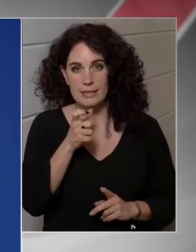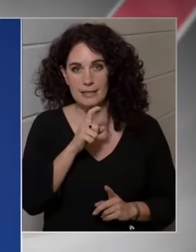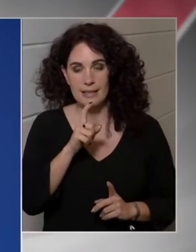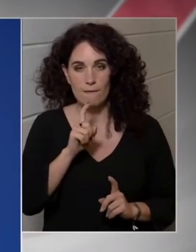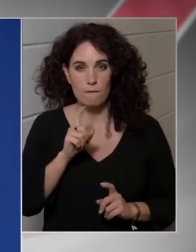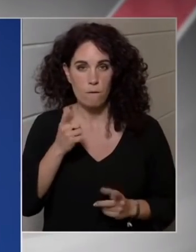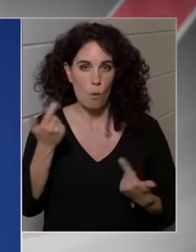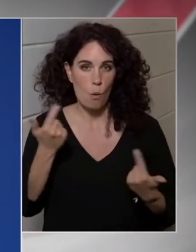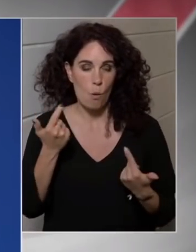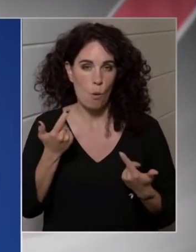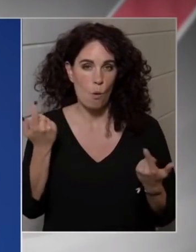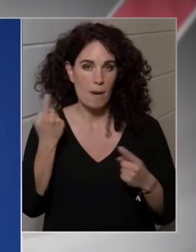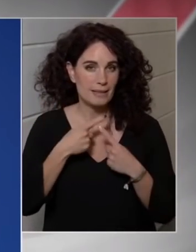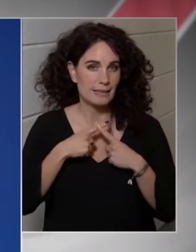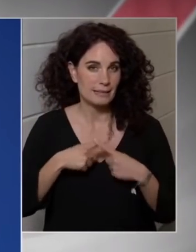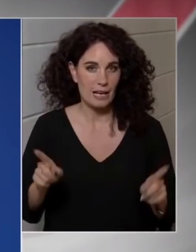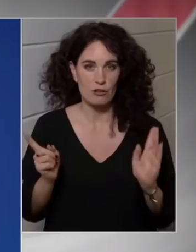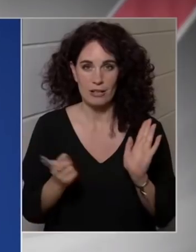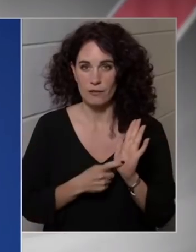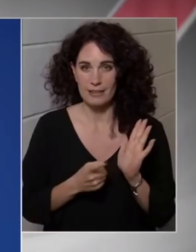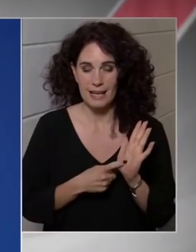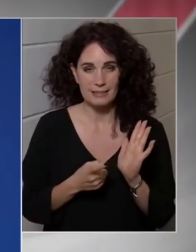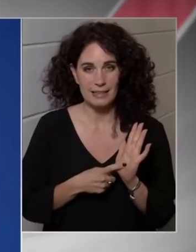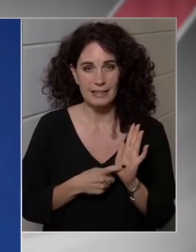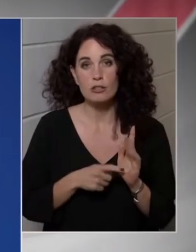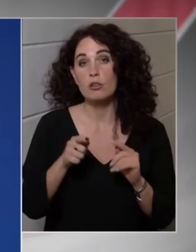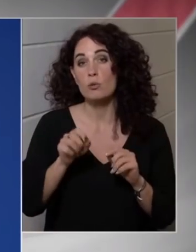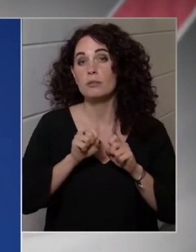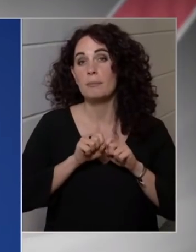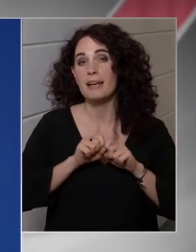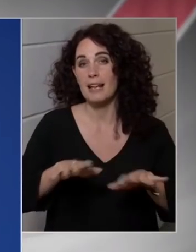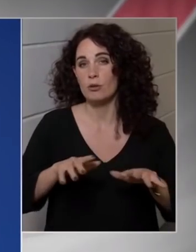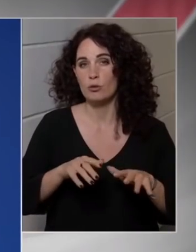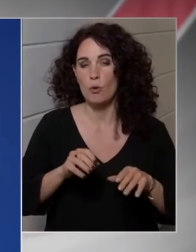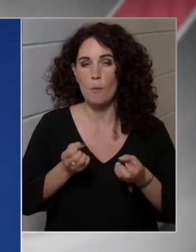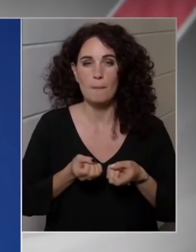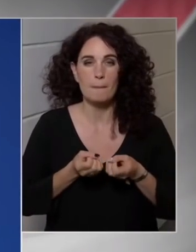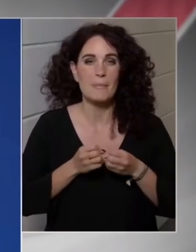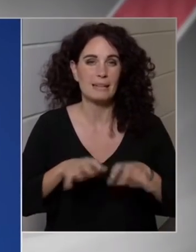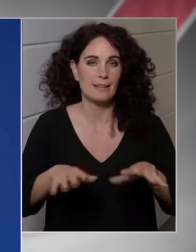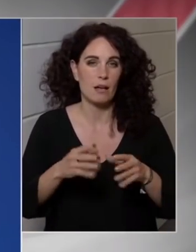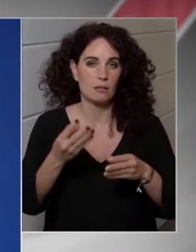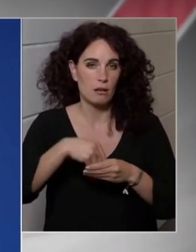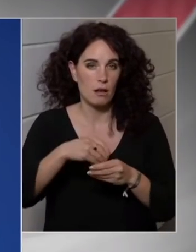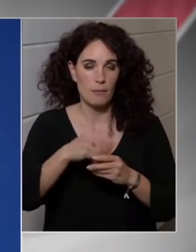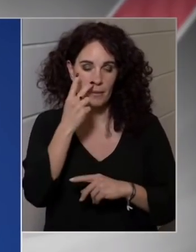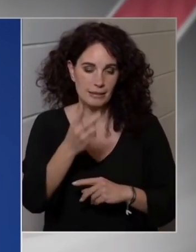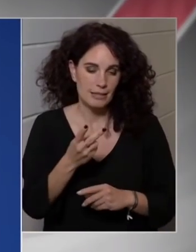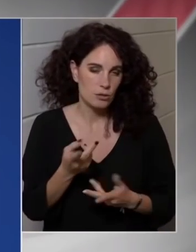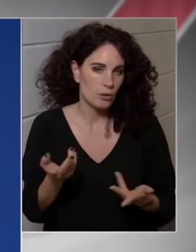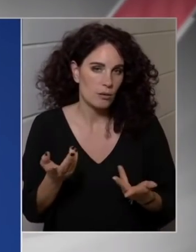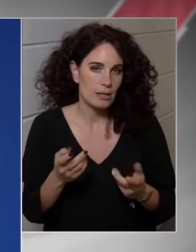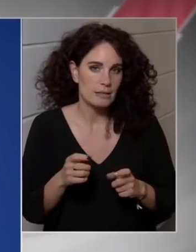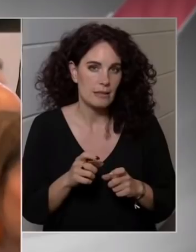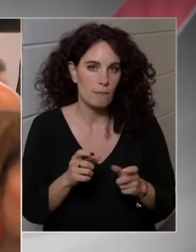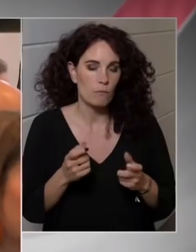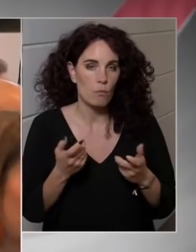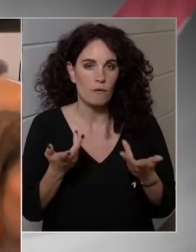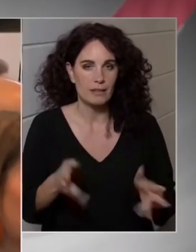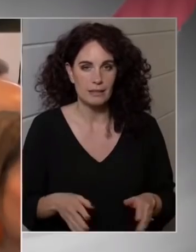követelték, és ha megnézzük az ott megjelnő médiatartalmakat, akkor ezt nem okra elkültették. Akkor